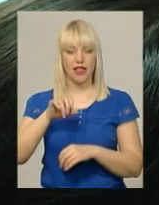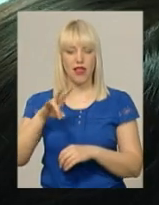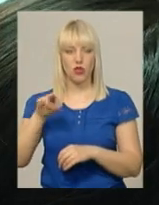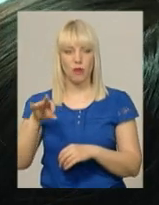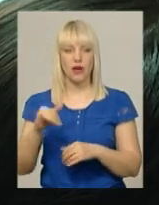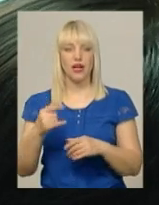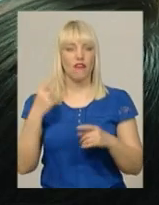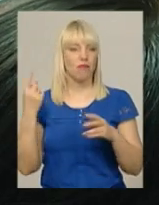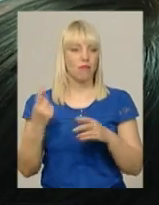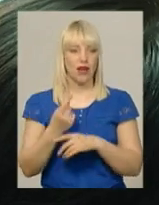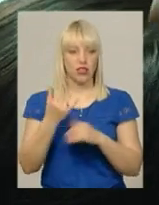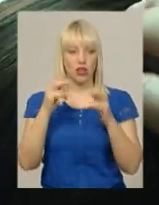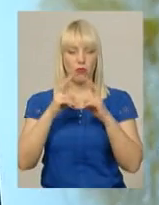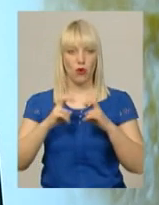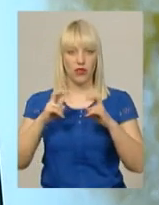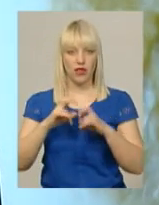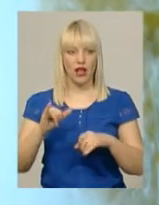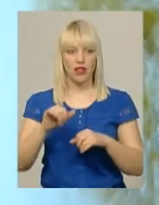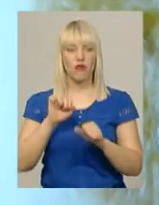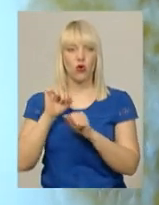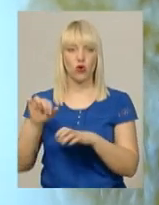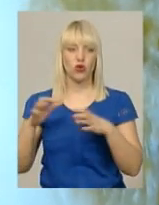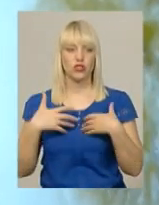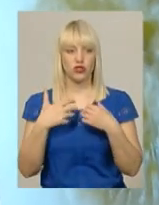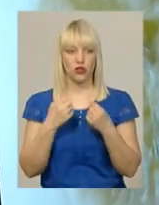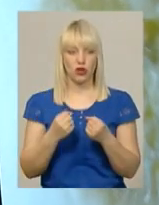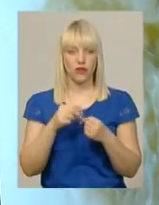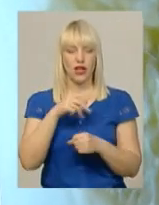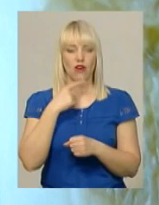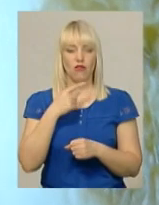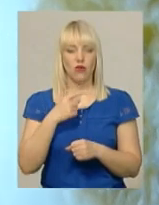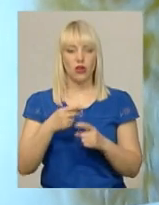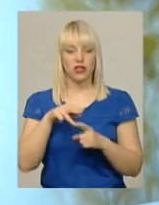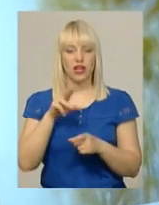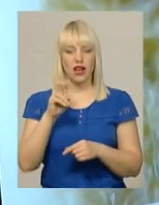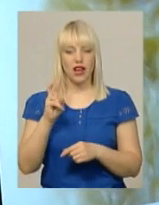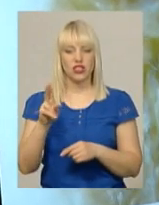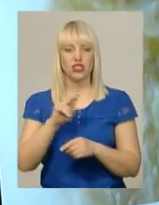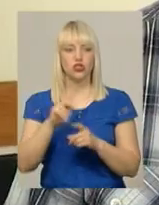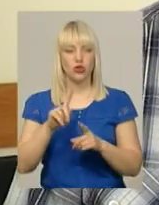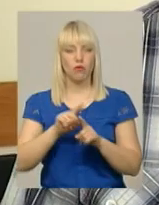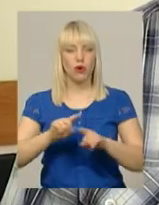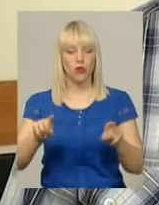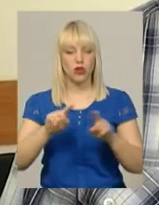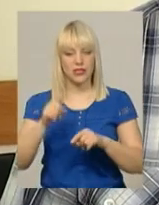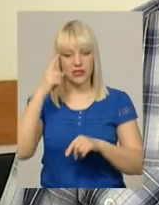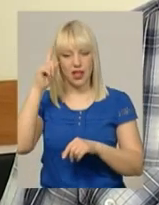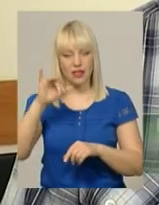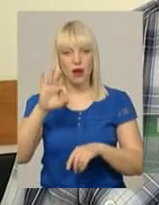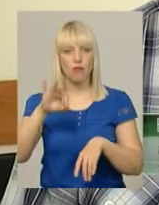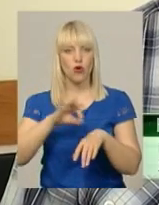перевіряли вперше, розповідає його оцільник Борис Ткач. Щоб, каже, популяризувати знання про небезпеку меланоми. Меланома – це